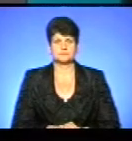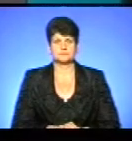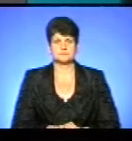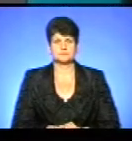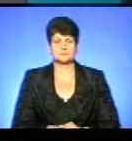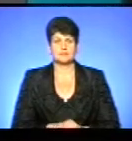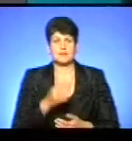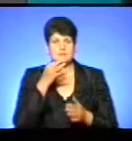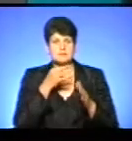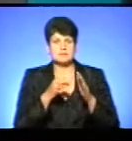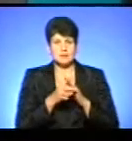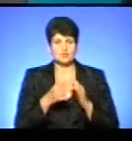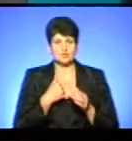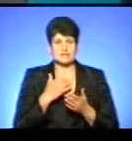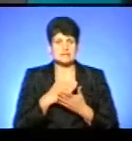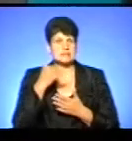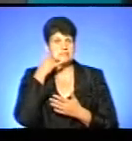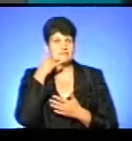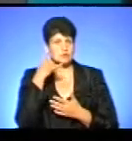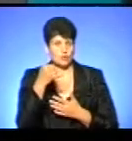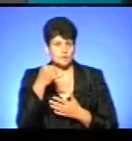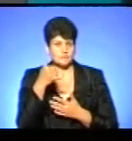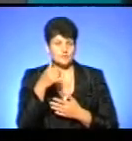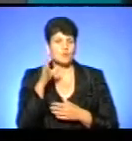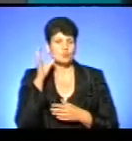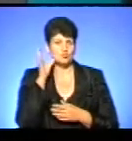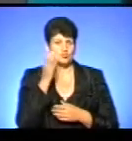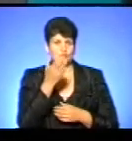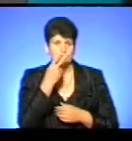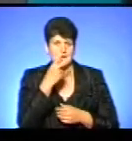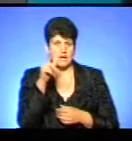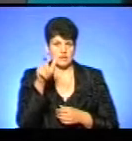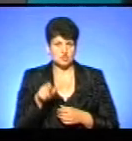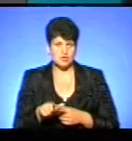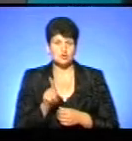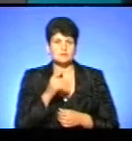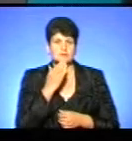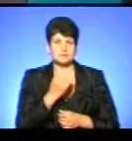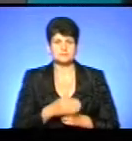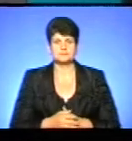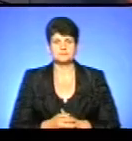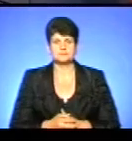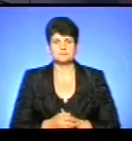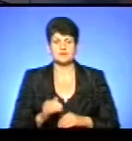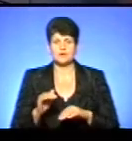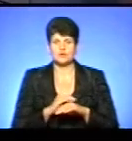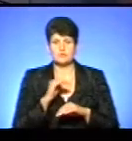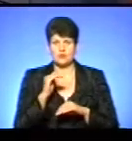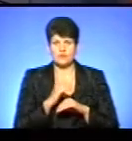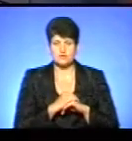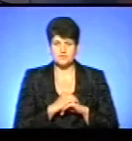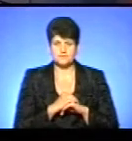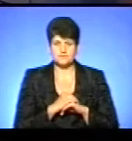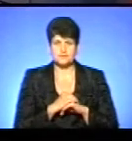Мені підказують, що в нас є телефонний дзвінок, тож давайте послухаємо нашого глядача, що він хоче запитати. Доброго вечора. Доброго